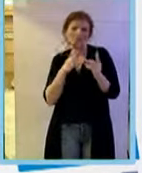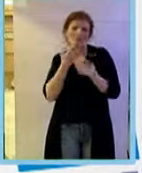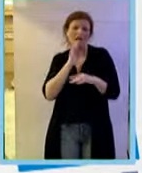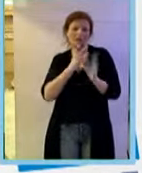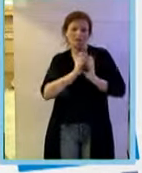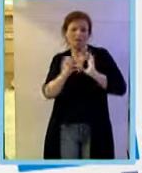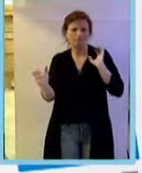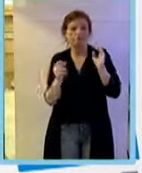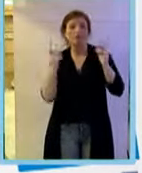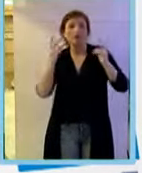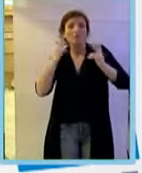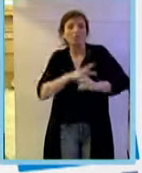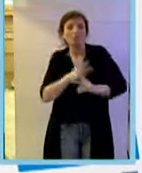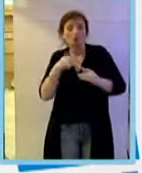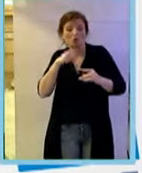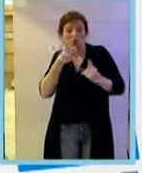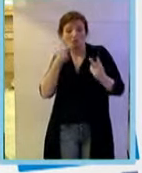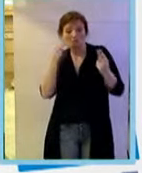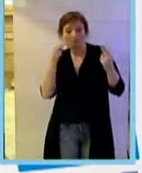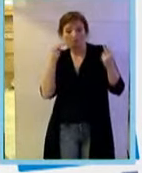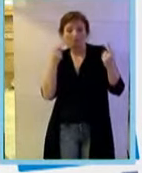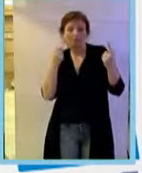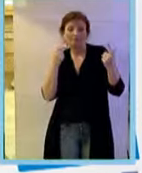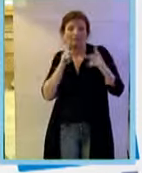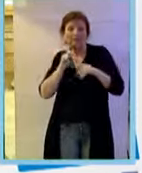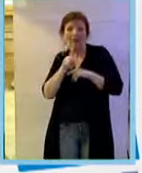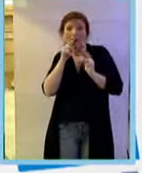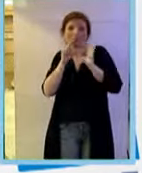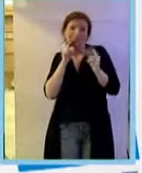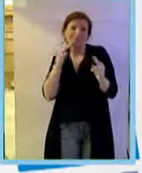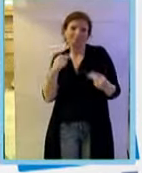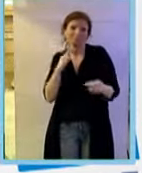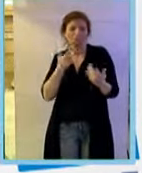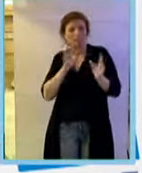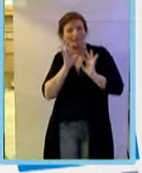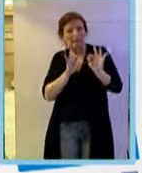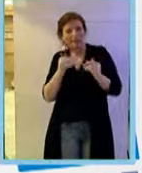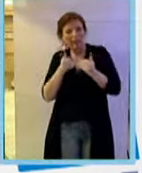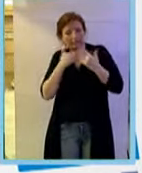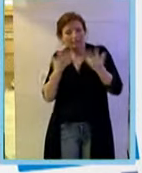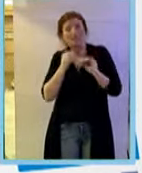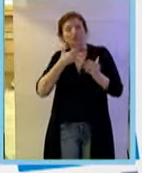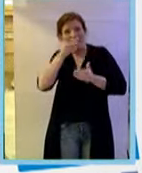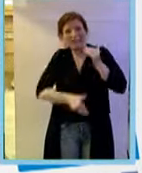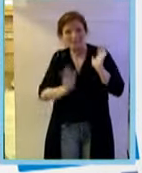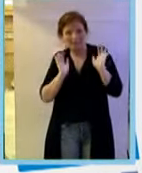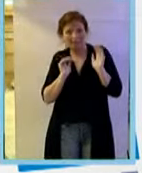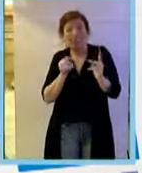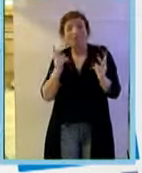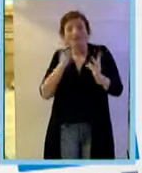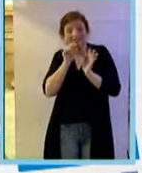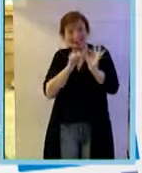siamo riusciti a curare il cancro e la terapia ci aiuta ma c'è un limite in questa terapia non